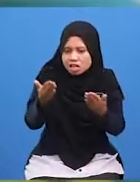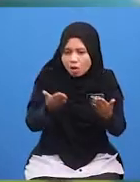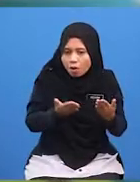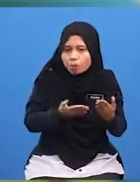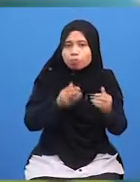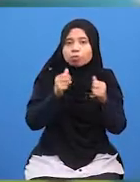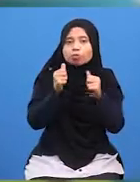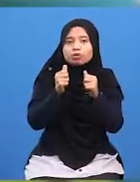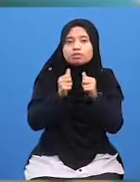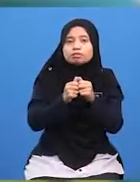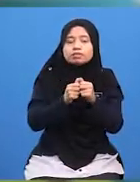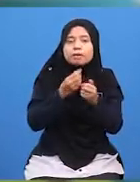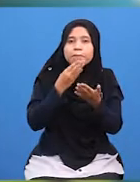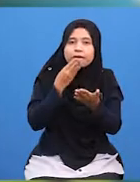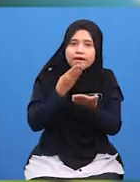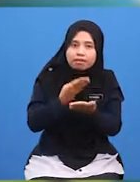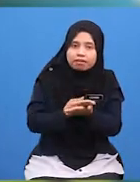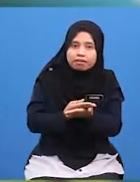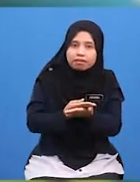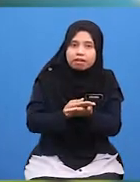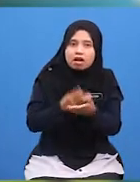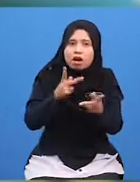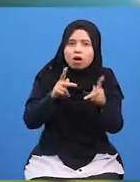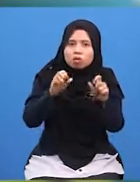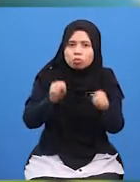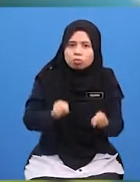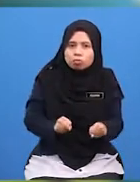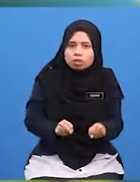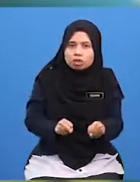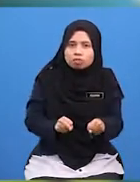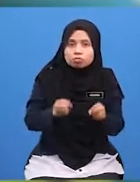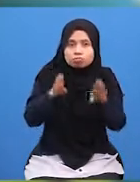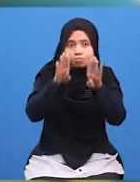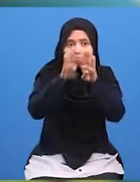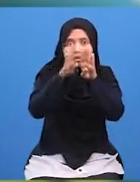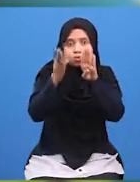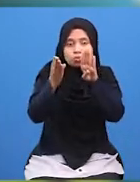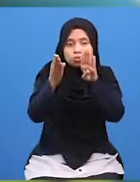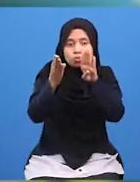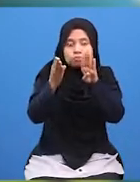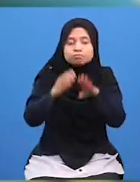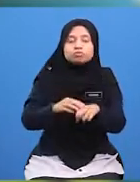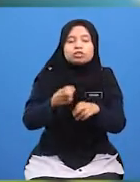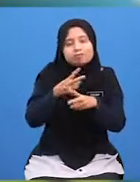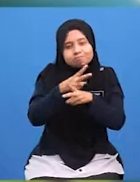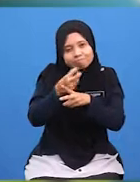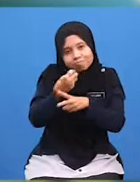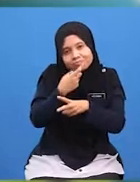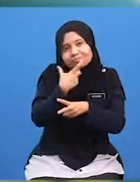Mengalukan Kedatangan Mereka Kalau boleh Di muka Pintu Atau Di halaman Rumah